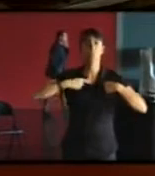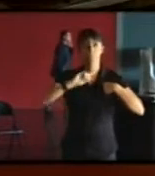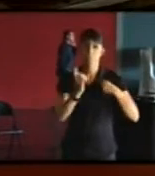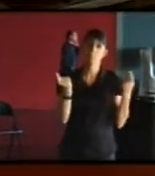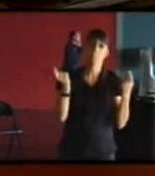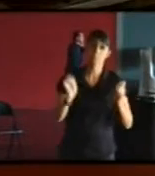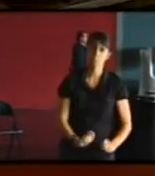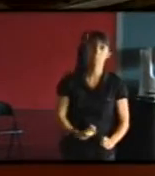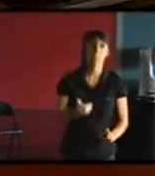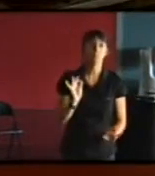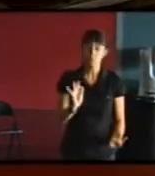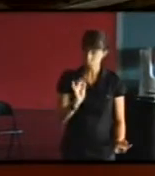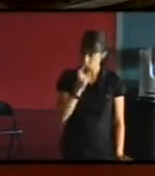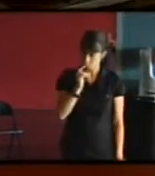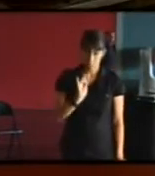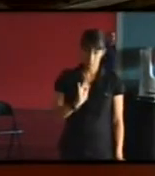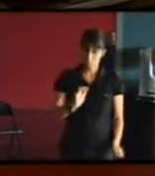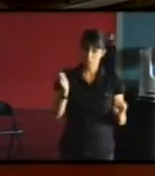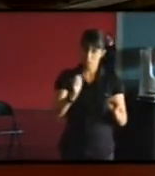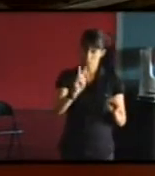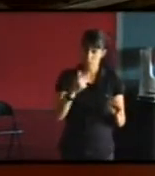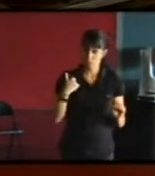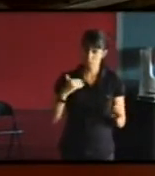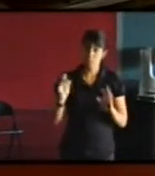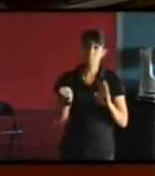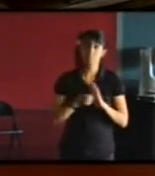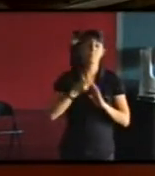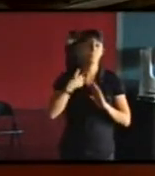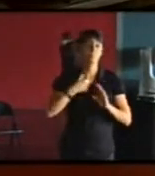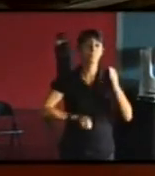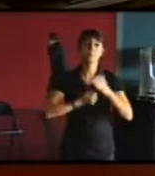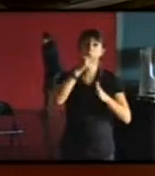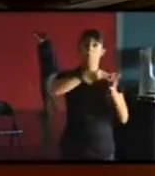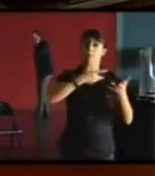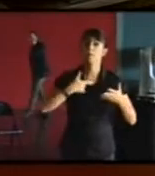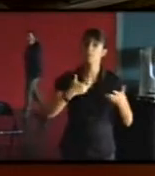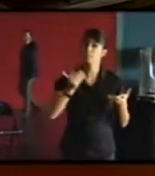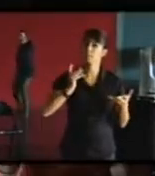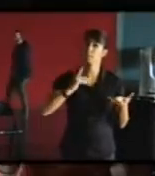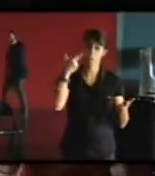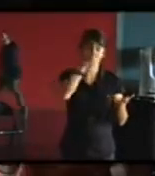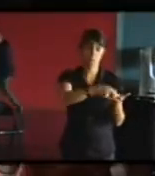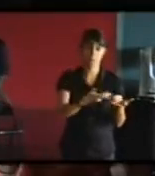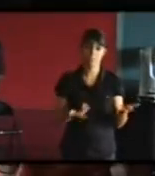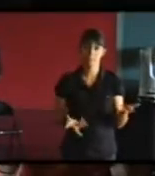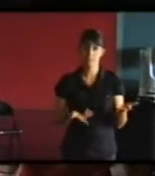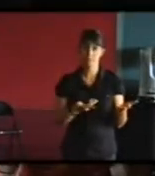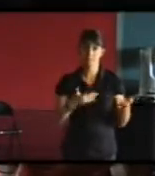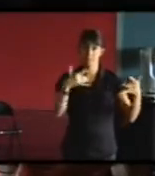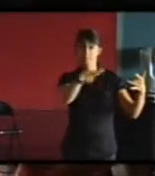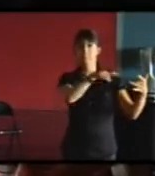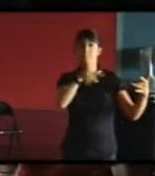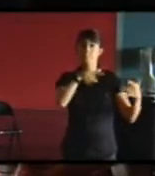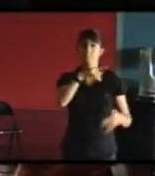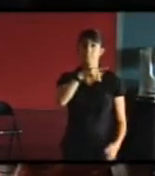essayé d'acheter un logement neuf BBC que j'ai été horrifiée par